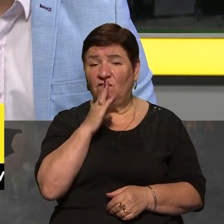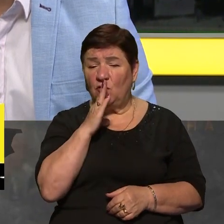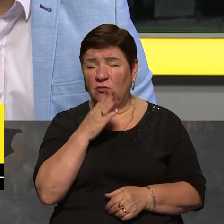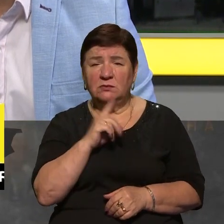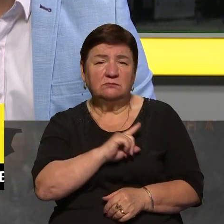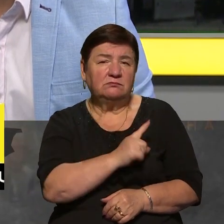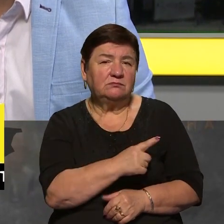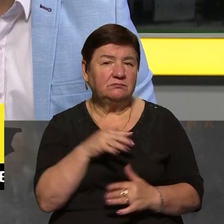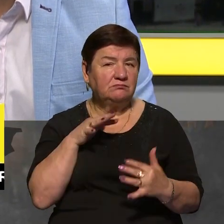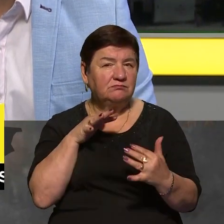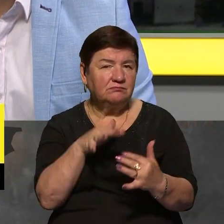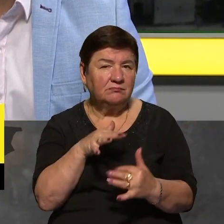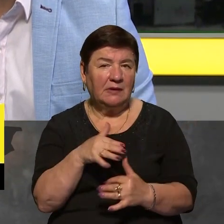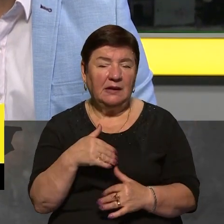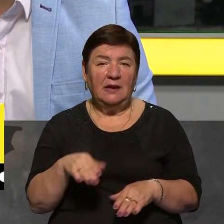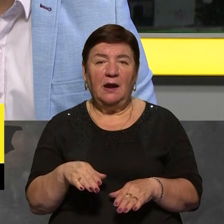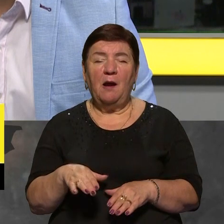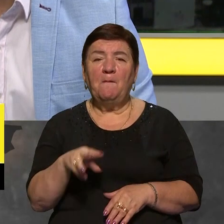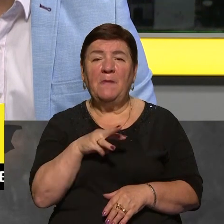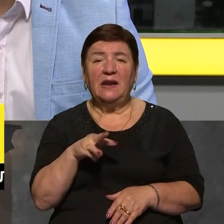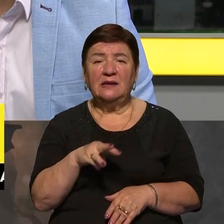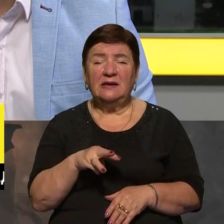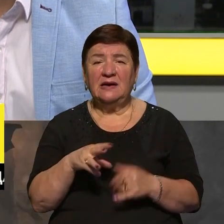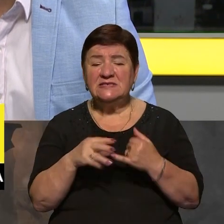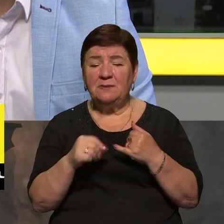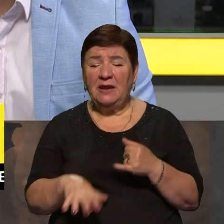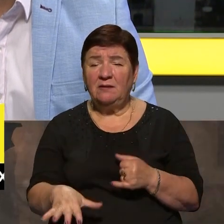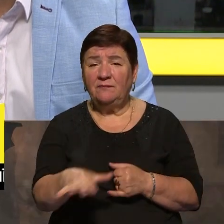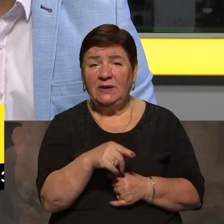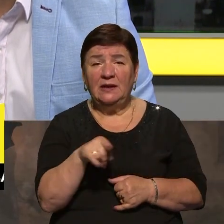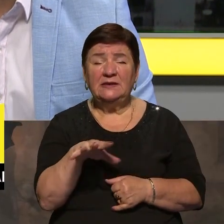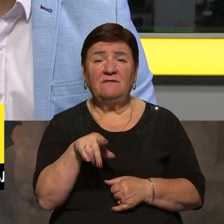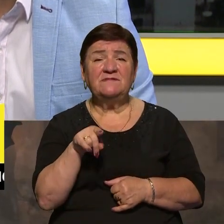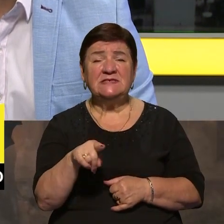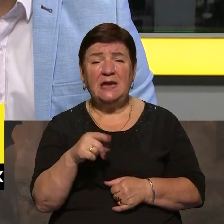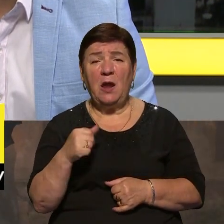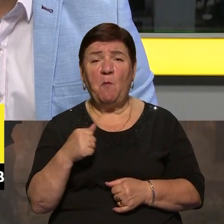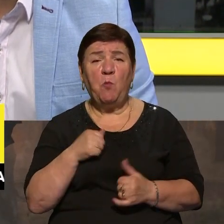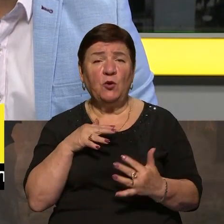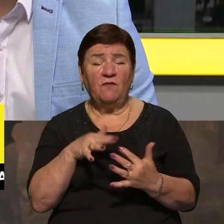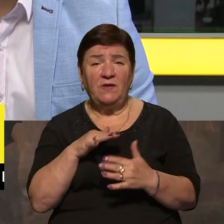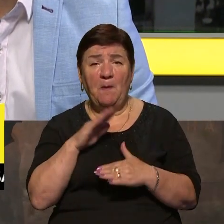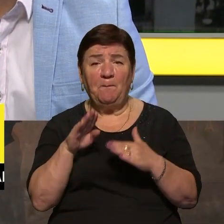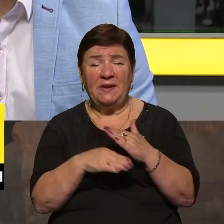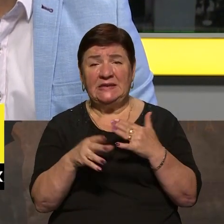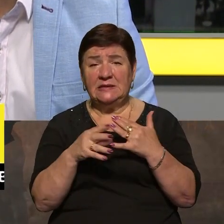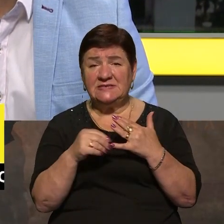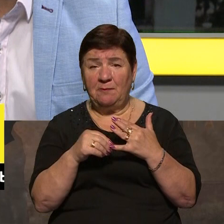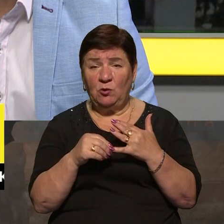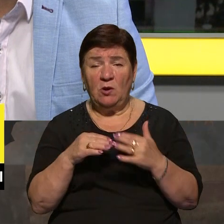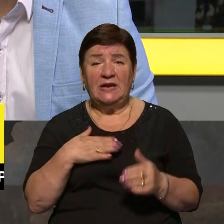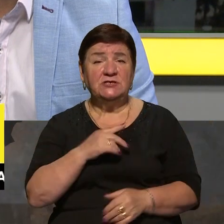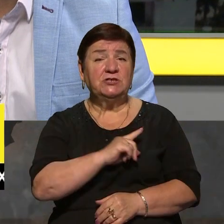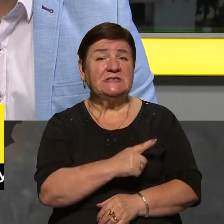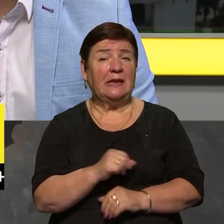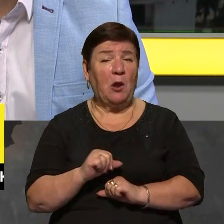Тобто Мар'їнка фактично зрівняна з землею, все життя там, всі бойові дії пішли під землю, наші сили